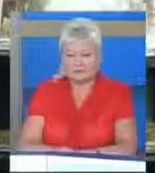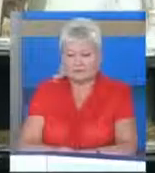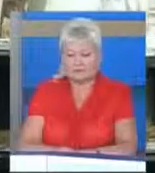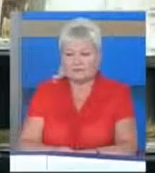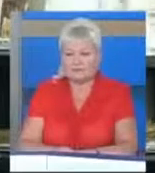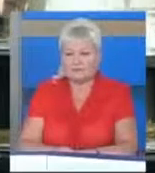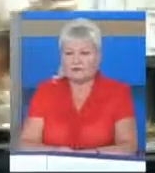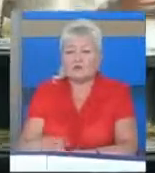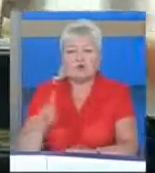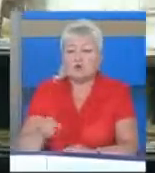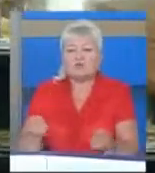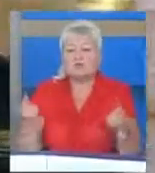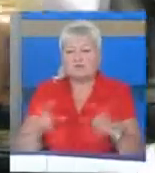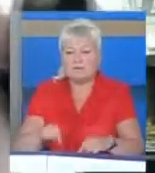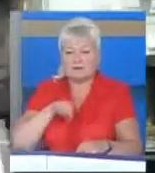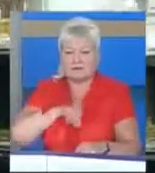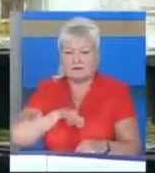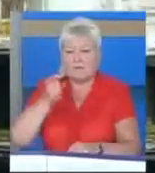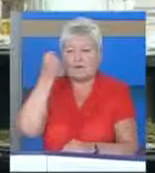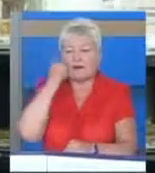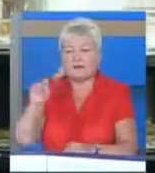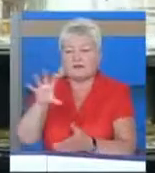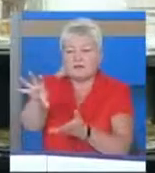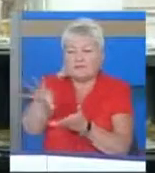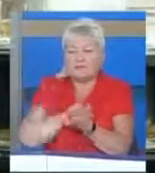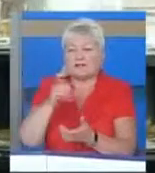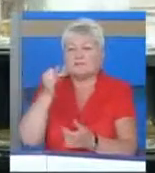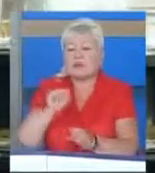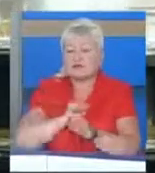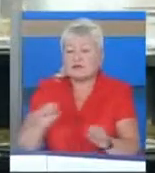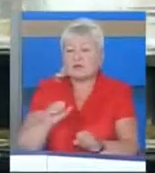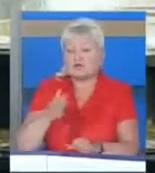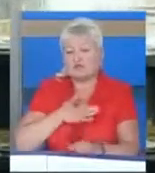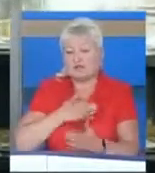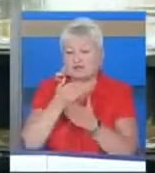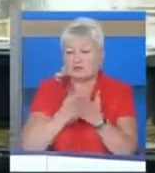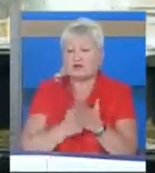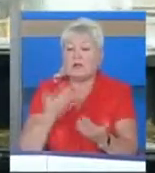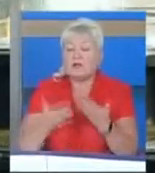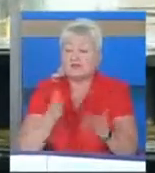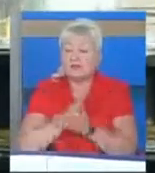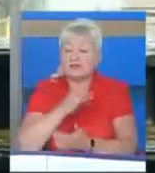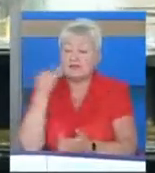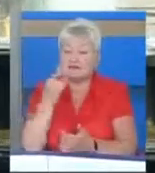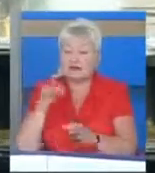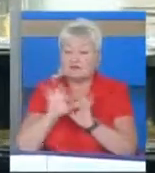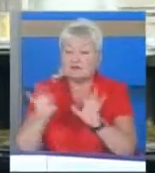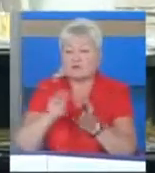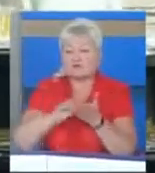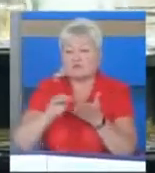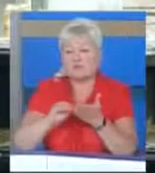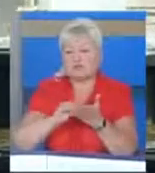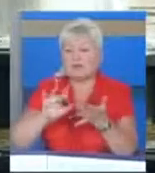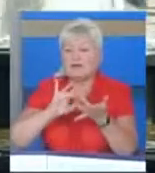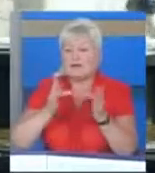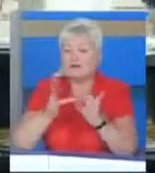Тож, не падайте духом, перемагайте та беріть приклад з героїв наших програм. Якщо маєте для нас цікаву інформацію, то пишіть нам на електронну адресу,